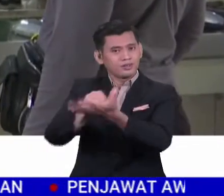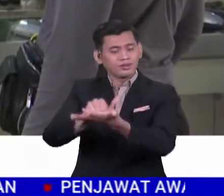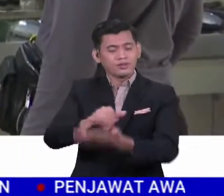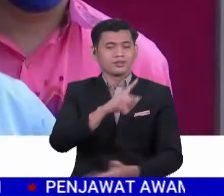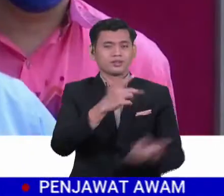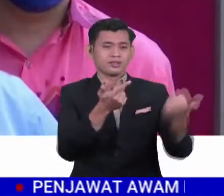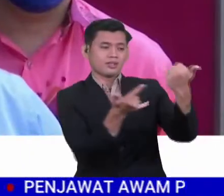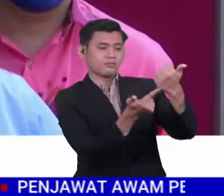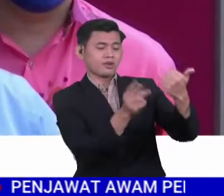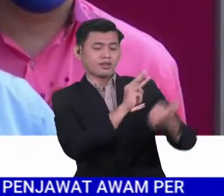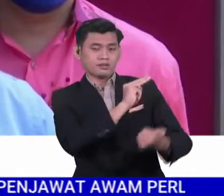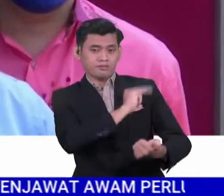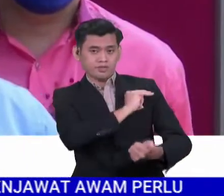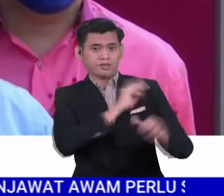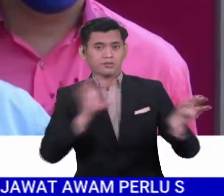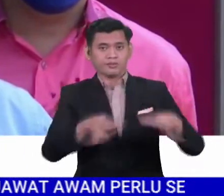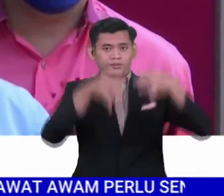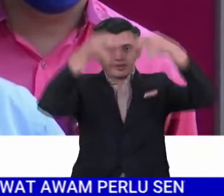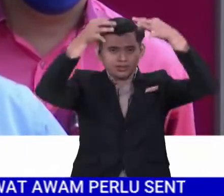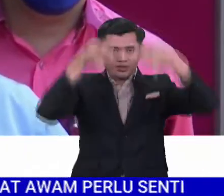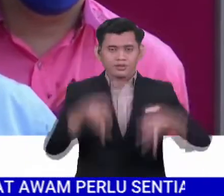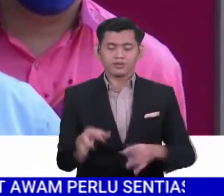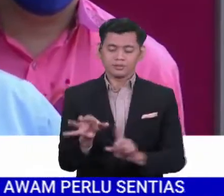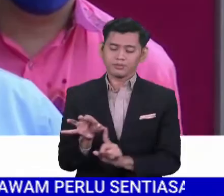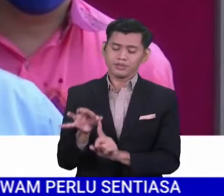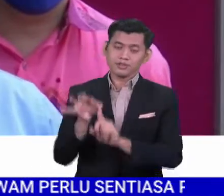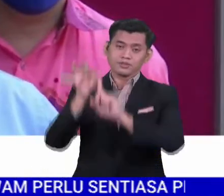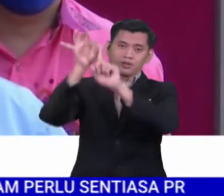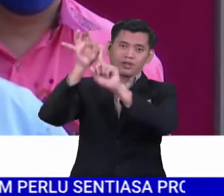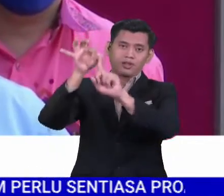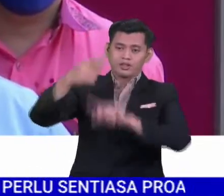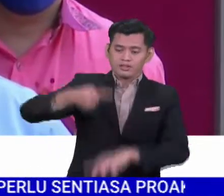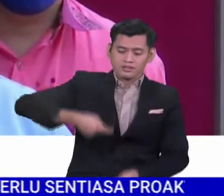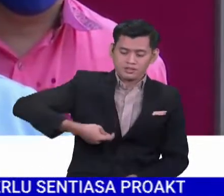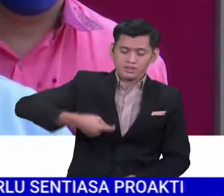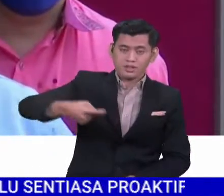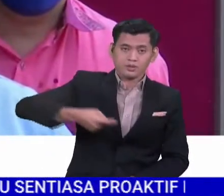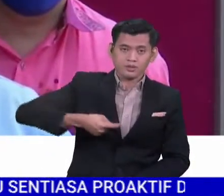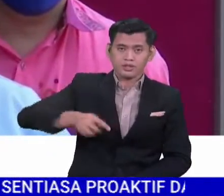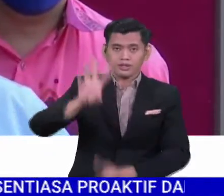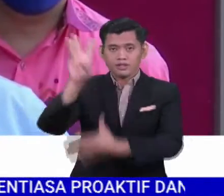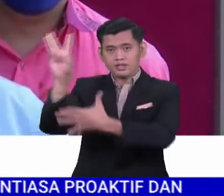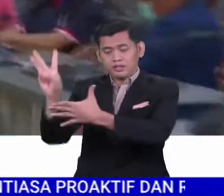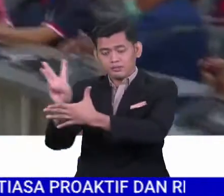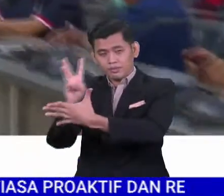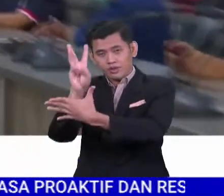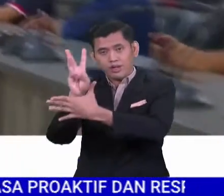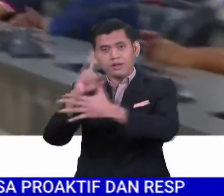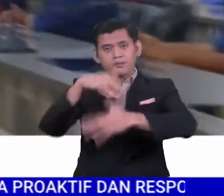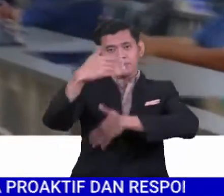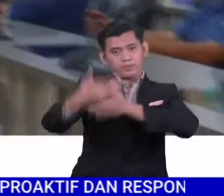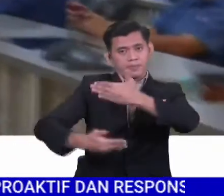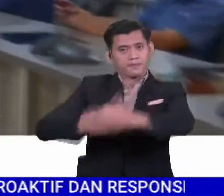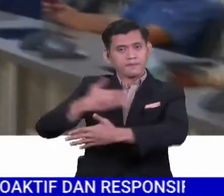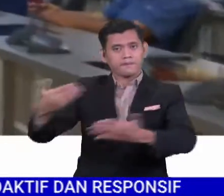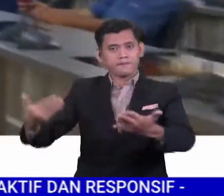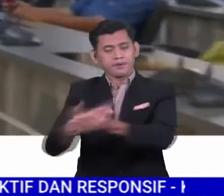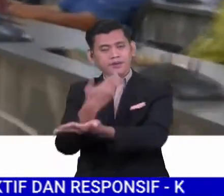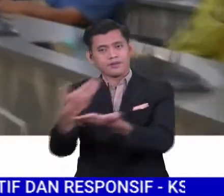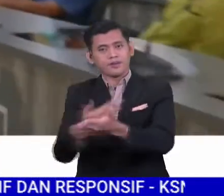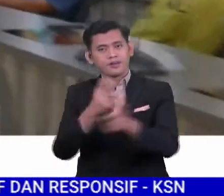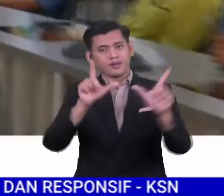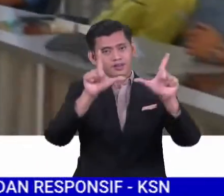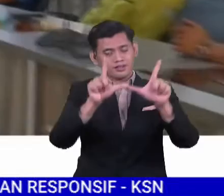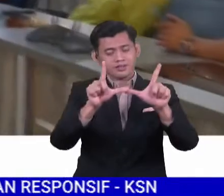Timbalan Menteri telah membuat keputusan untuk mengecualikan sewa selama enam bulan. Proses pembaharuan lesen